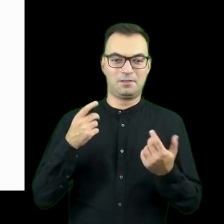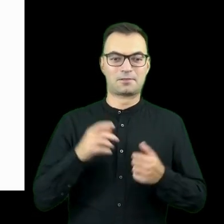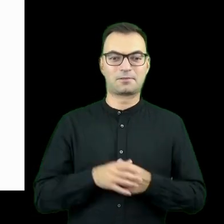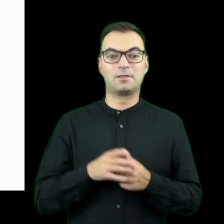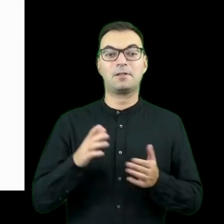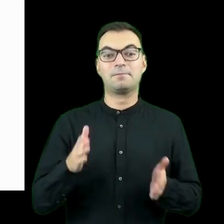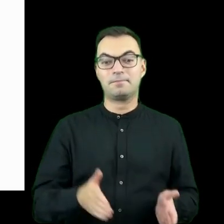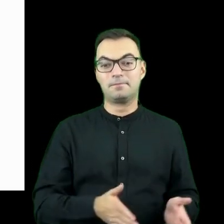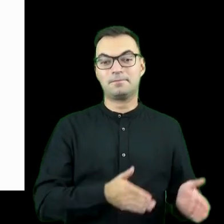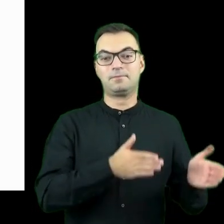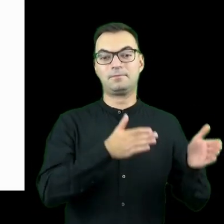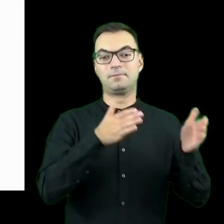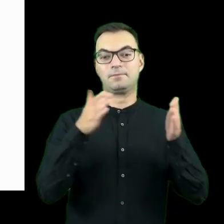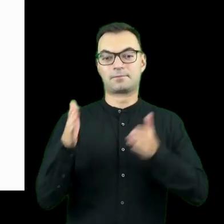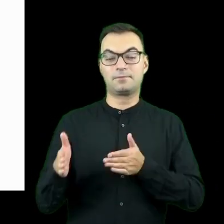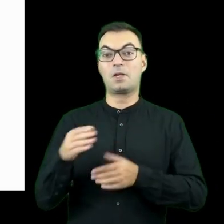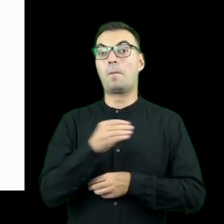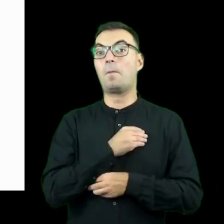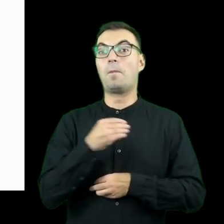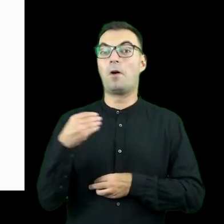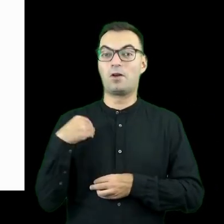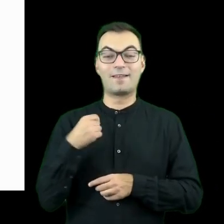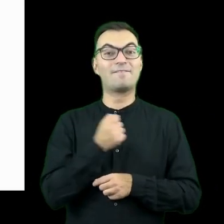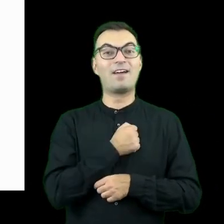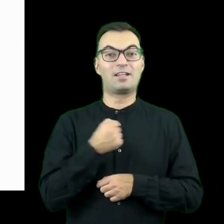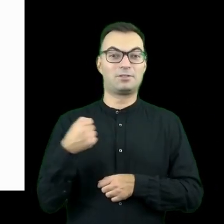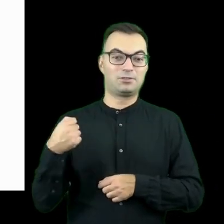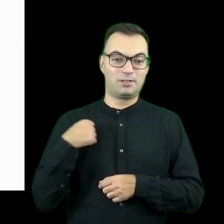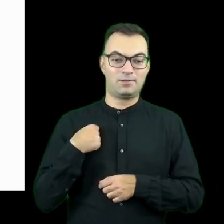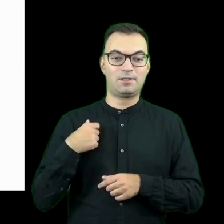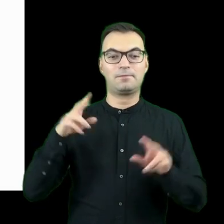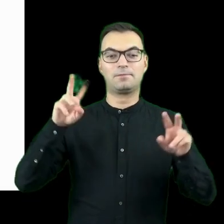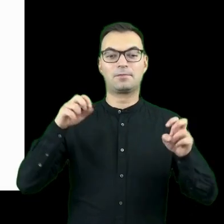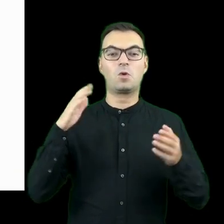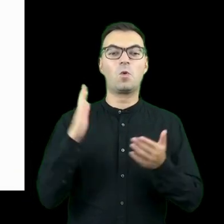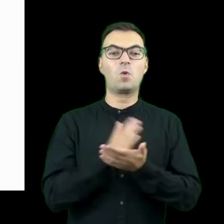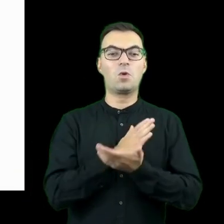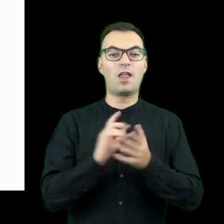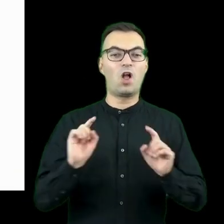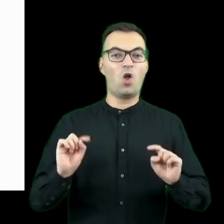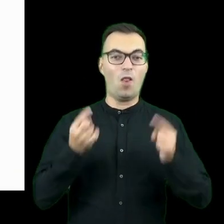pretekst do przejścia do polskiego, warszawskiego przykładu kuchni konfliktu.